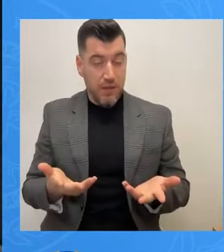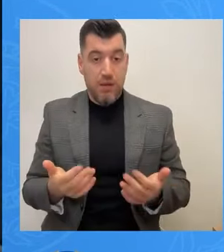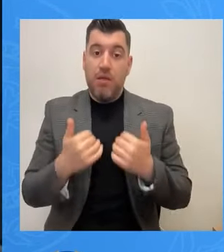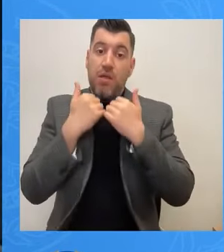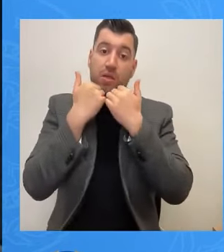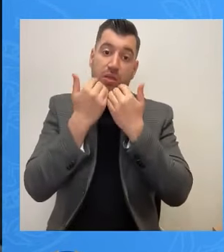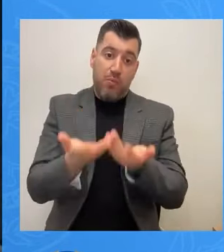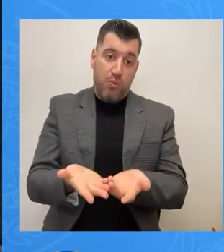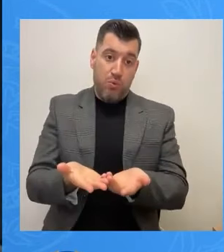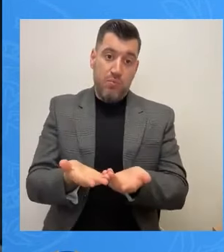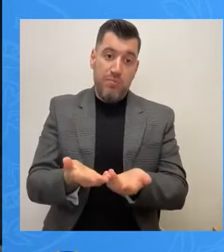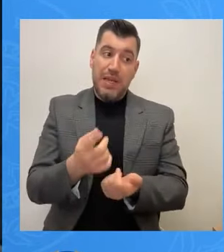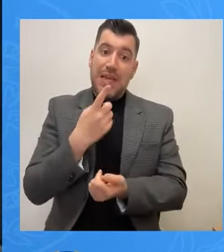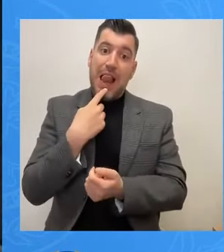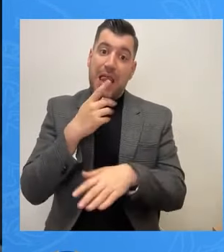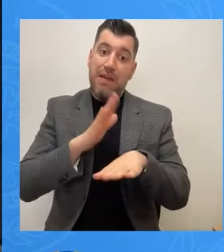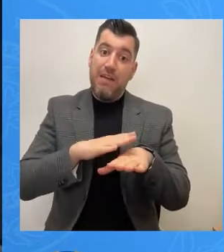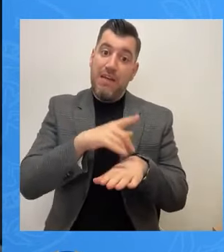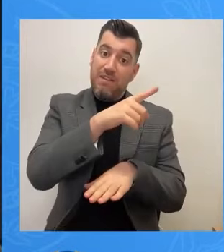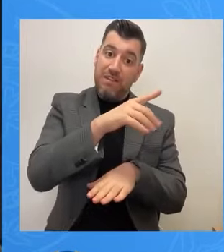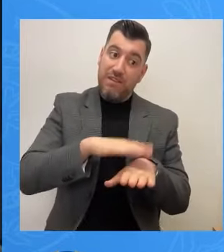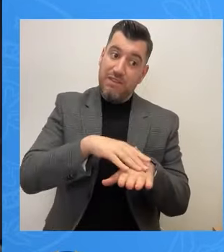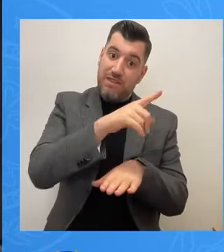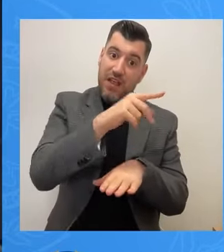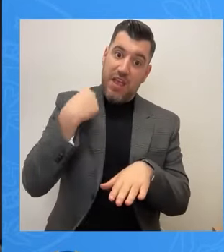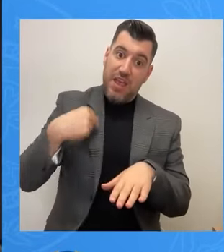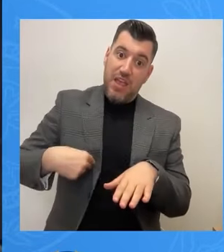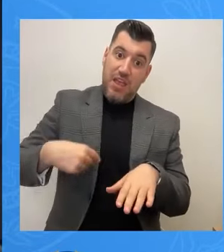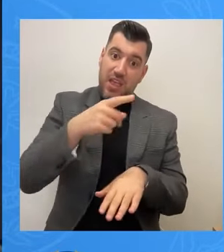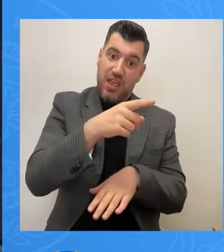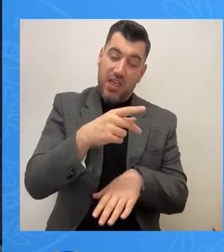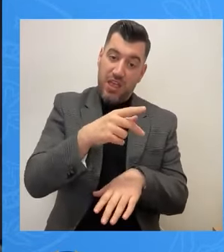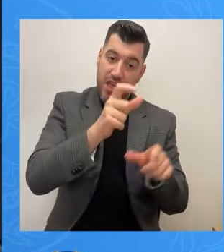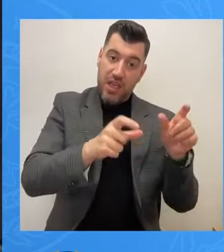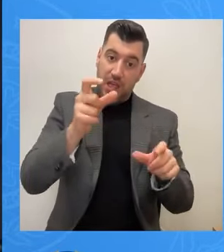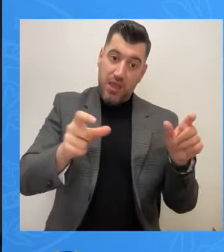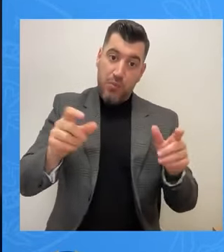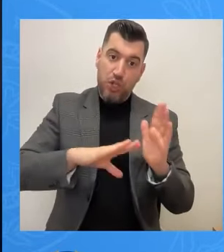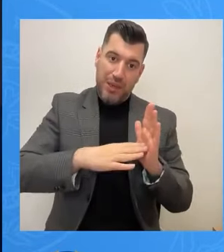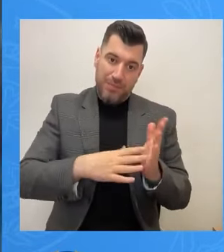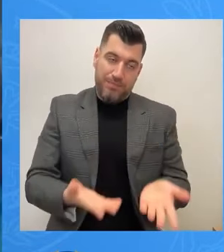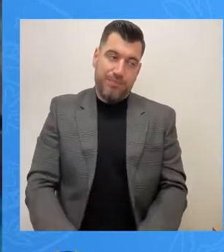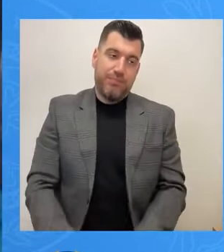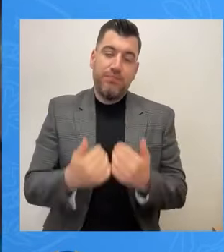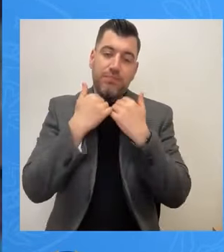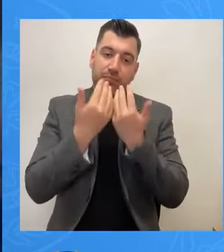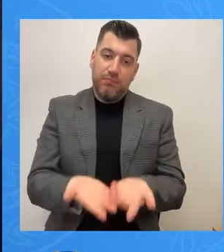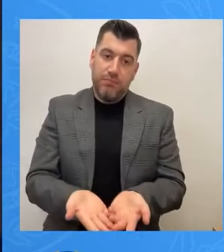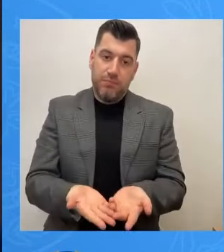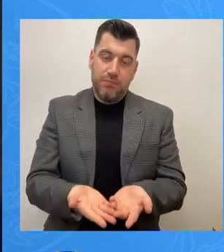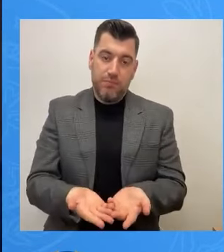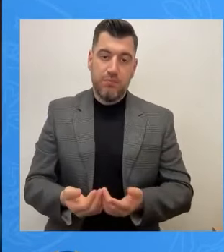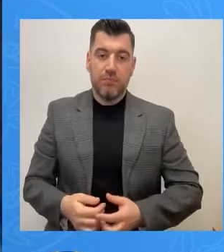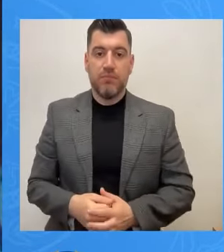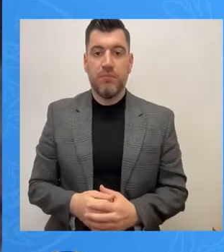ρίξουμε το παλάκι στους εργαζόμενους του Δήμου, στους μηχανικούς. Και να γραβιόνται αυτοί στα δικαστήρια. Το εντέλες θεκαλύπτει.